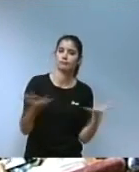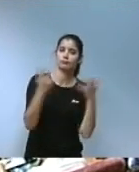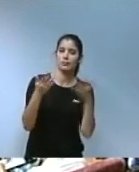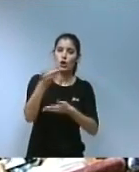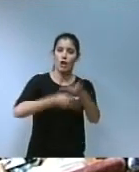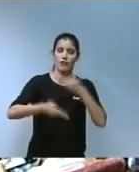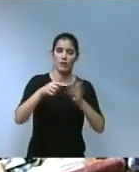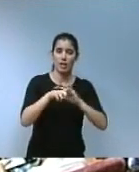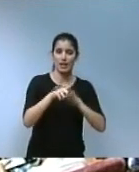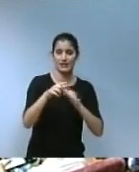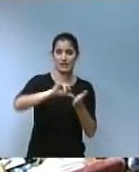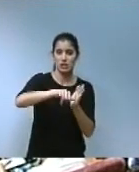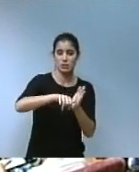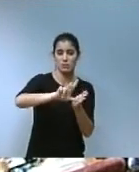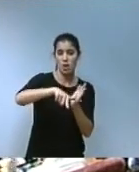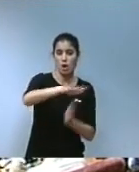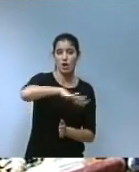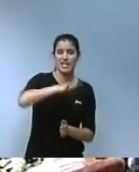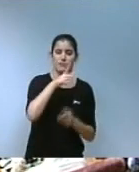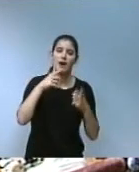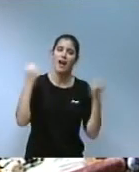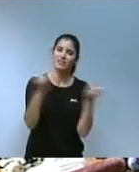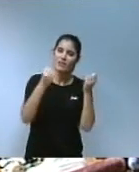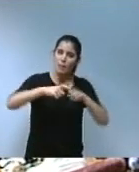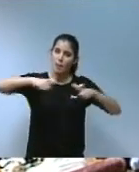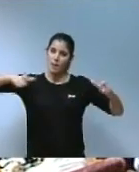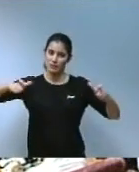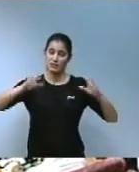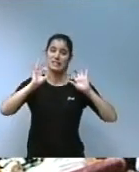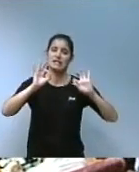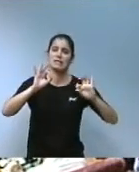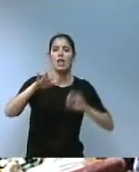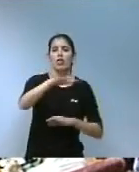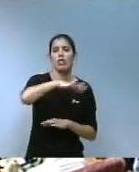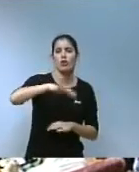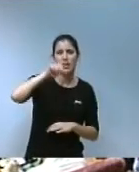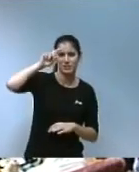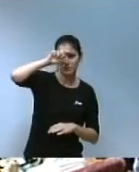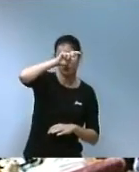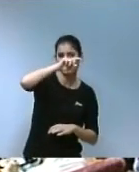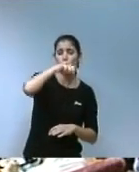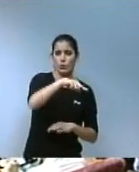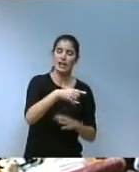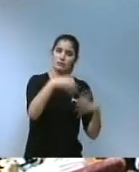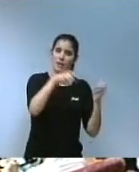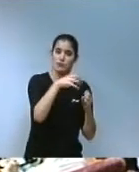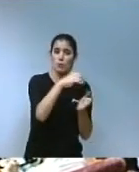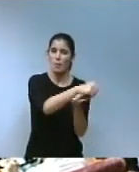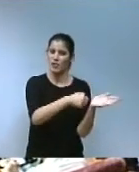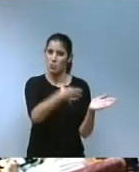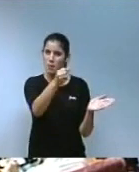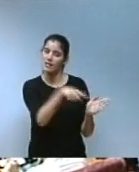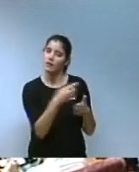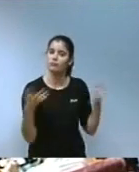locals per a generar activitat per a tot el territori especialment en les zones d'interior afectades pel despoblament. En aquest sentit